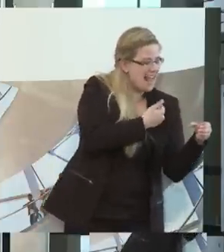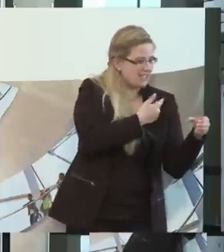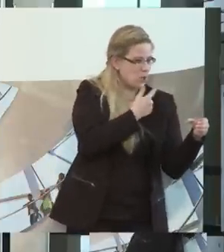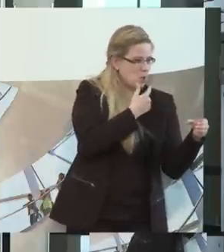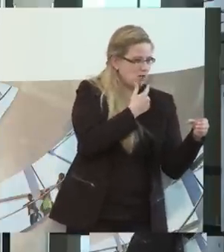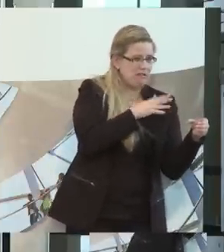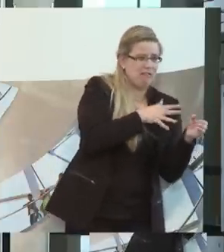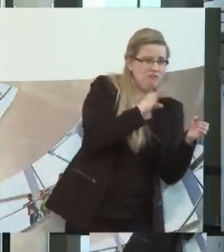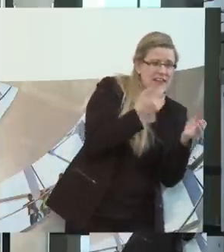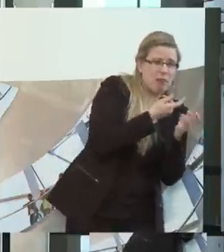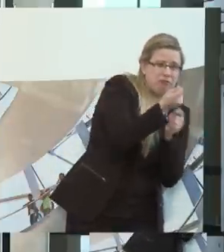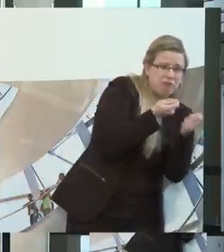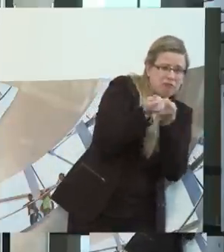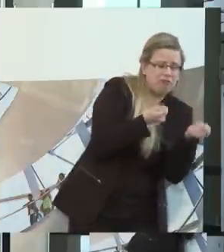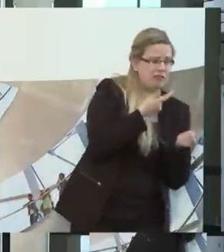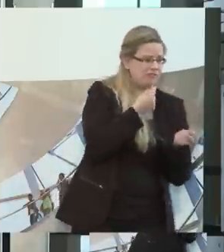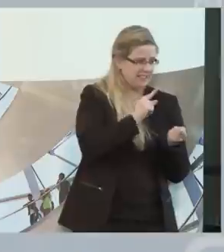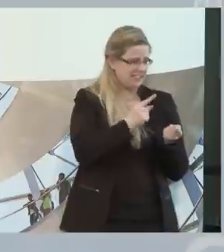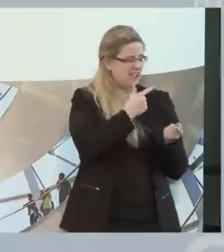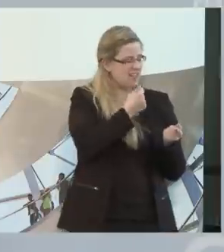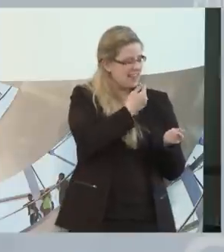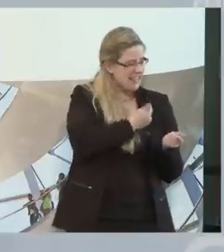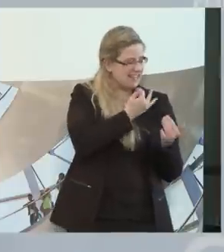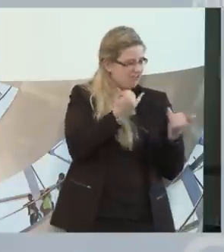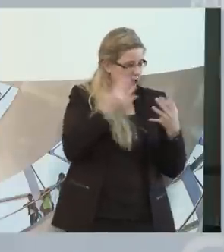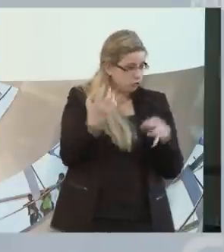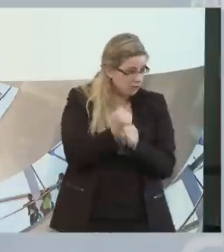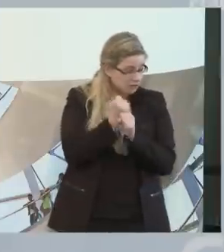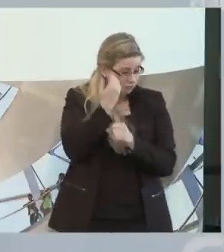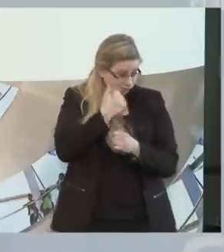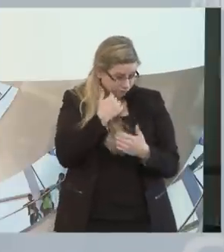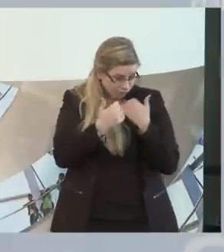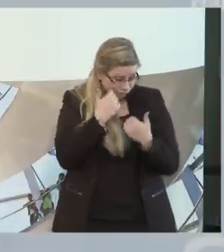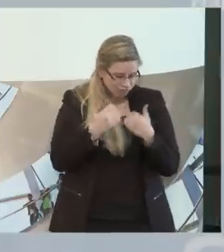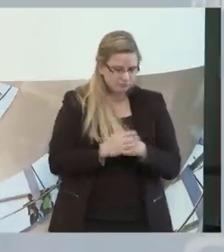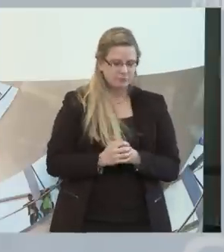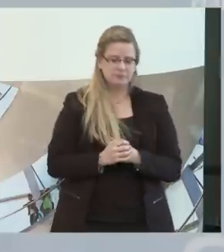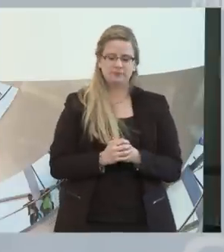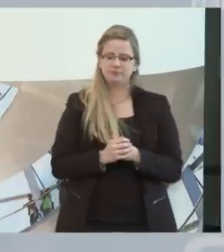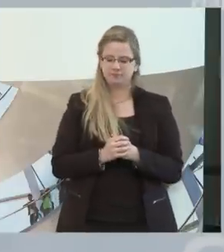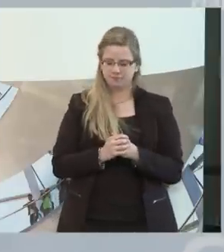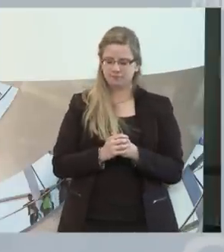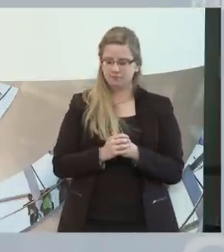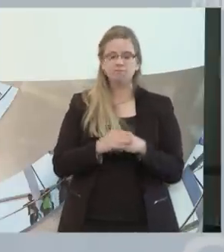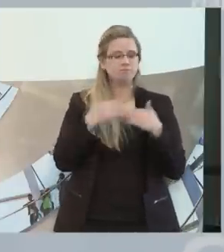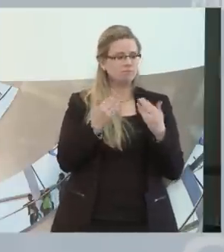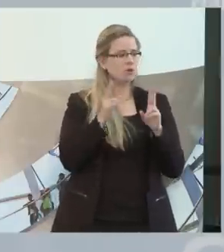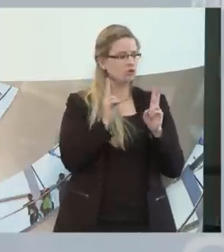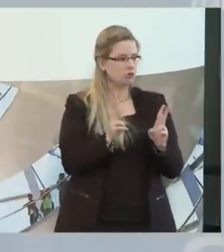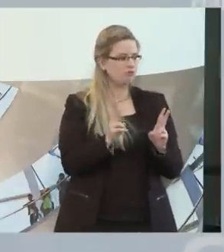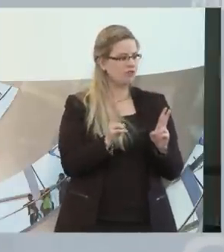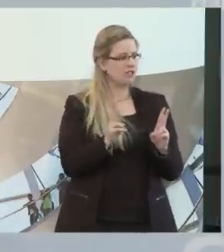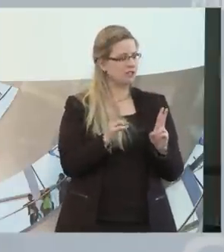auf Kosten der Betroffenen gehen wird? Ja gut, also wir haben ja nun einen eindeutigen Koalitionsvertrag,